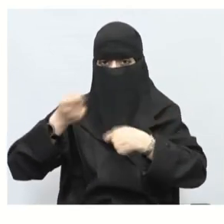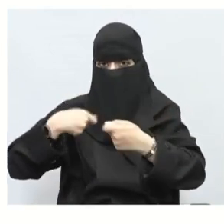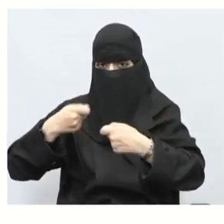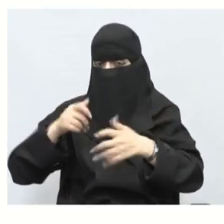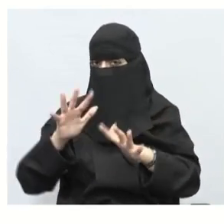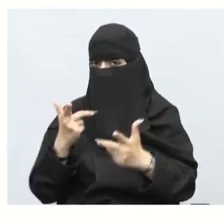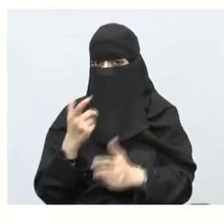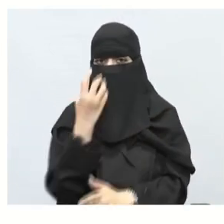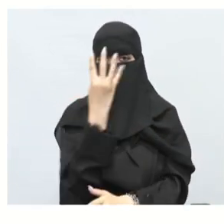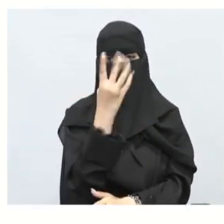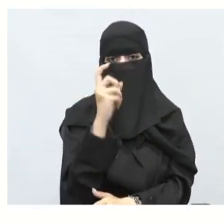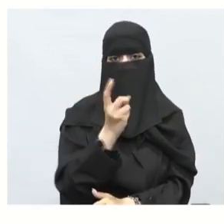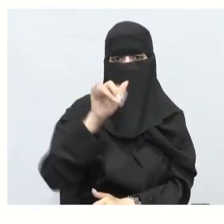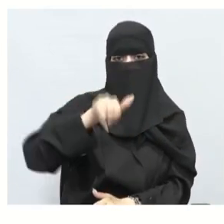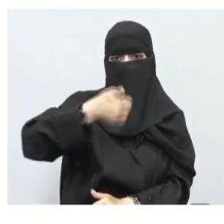الواحدة